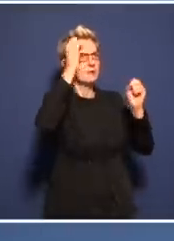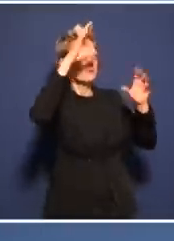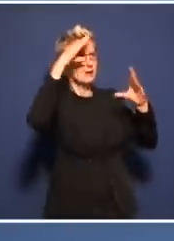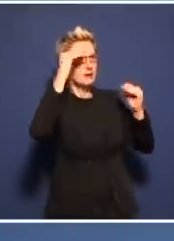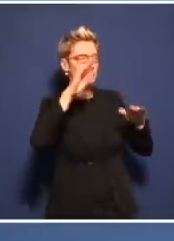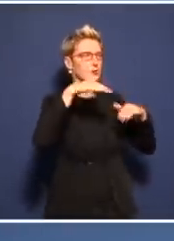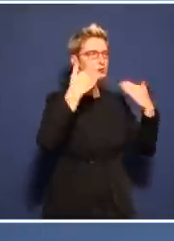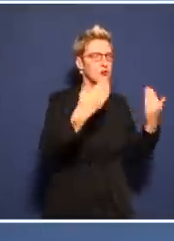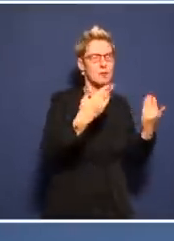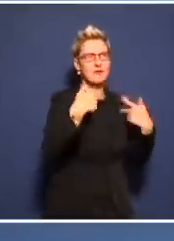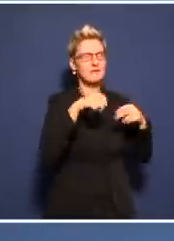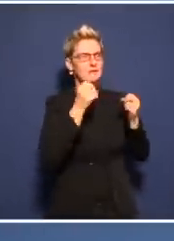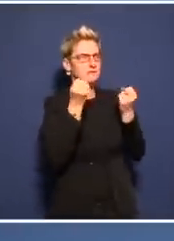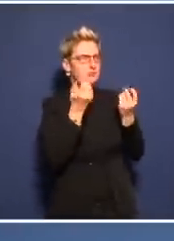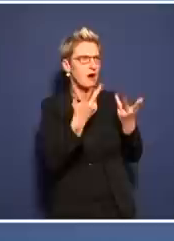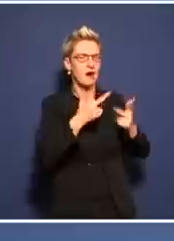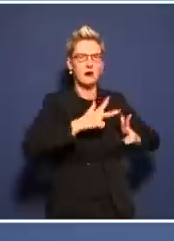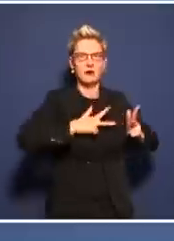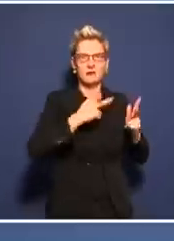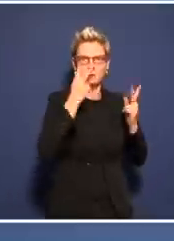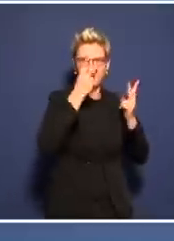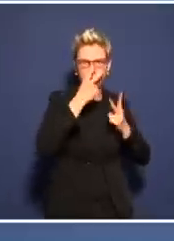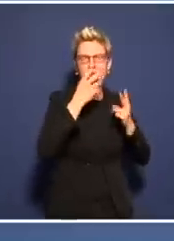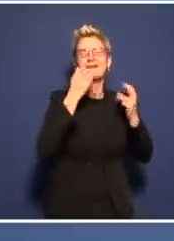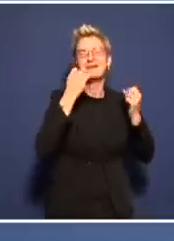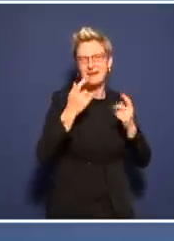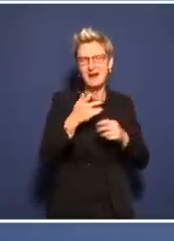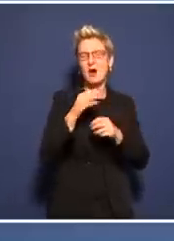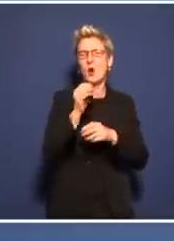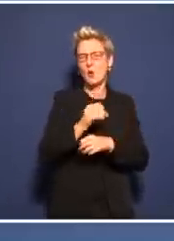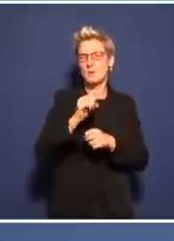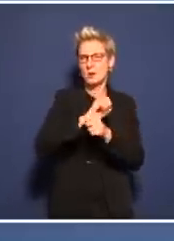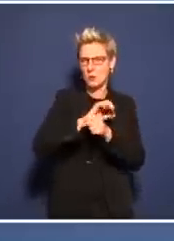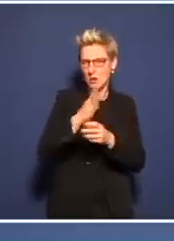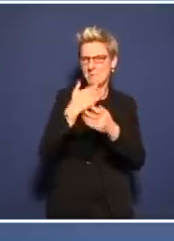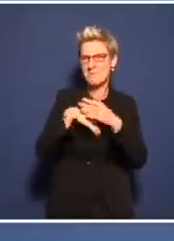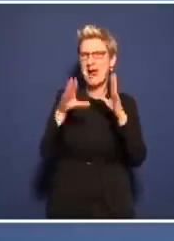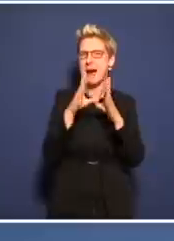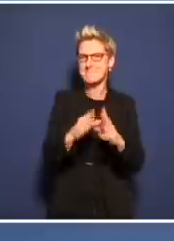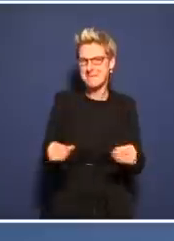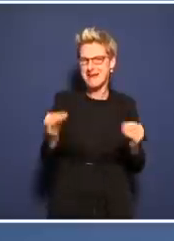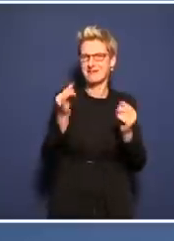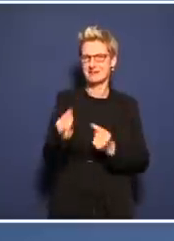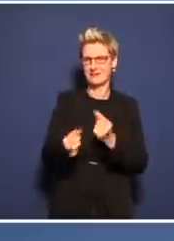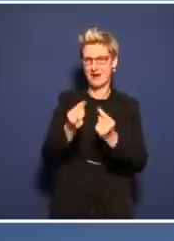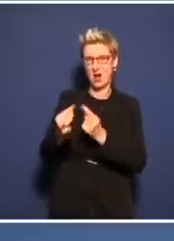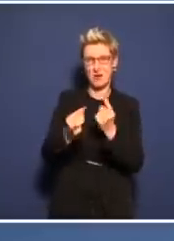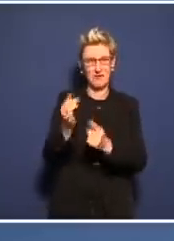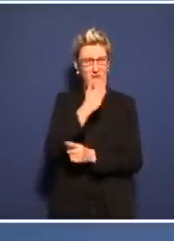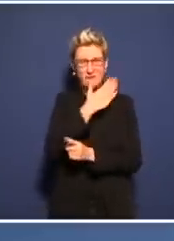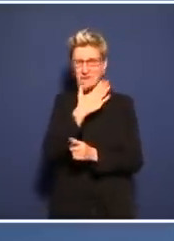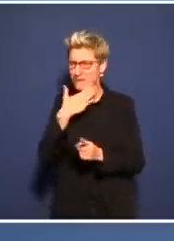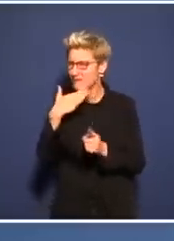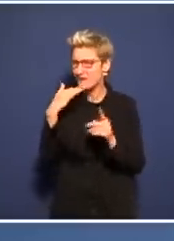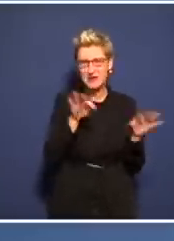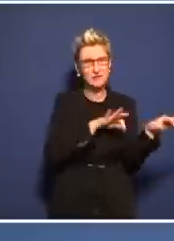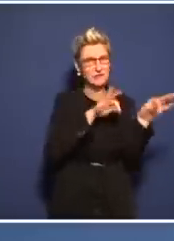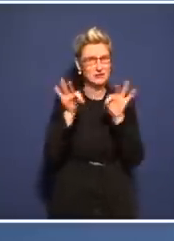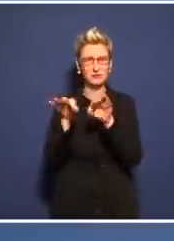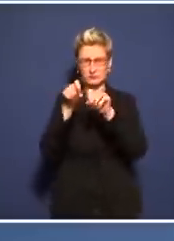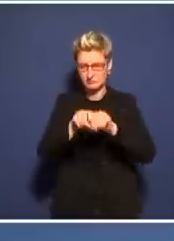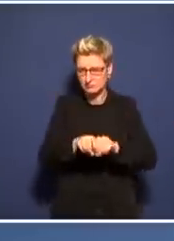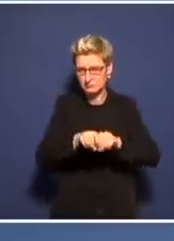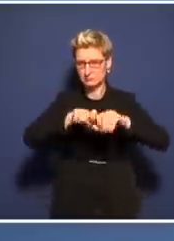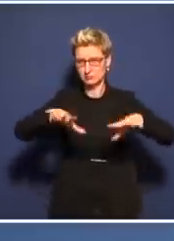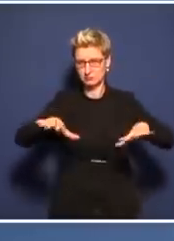Maske reden. Von unten, wo man nur kurz redet, nach oben darf man nur mit Maske reden. Und ich hatte immer gedacht, die Verständlichkeit leidet nicht.